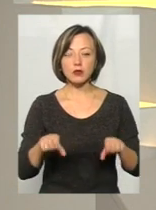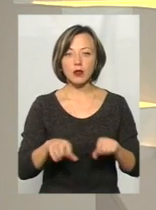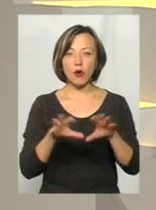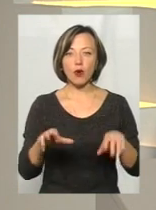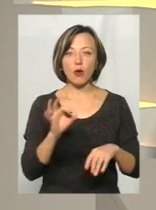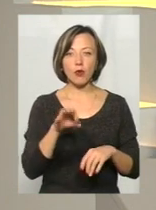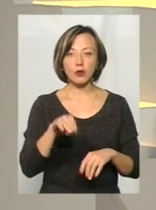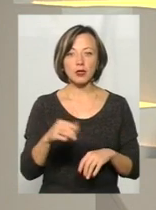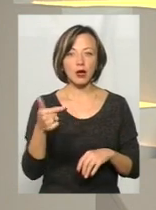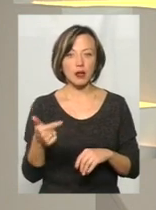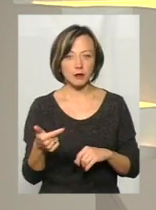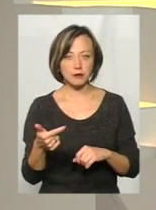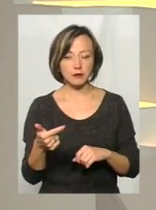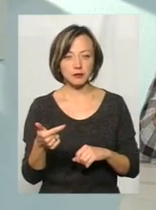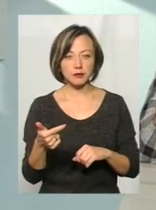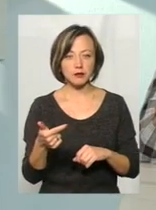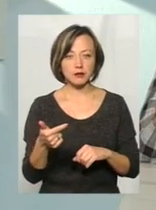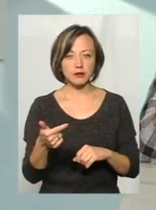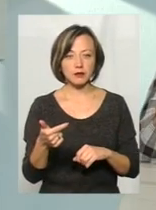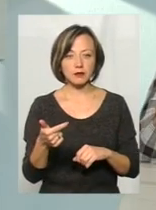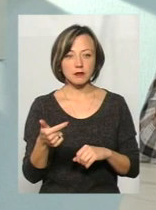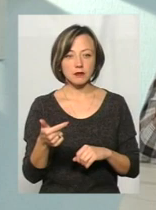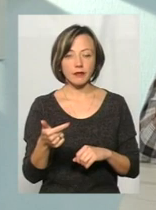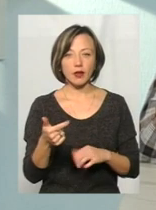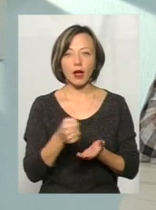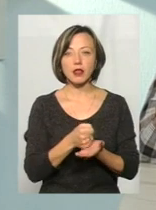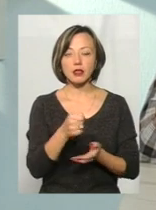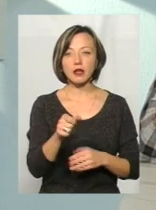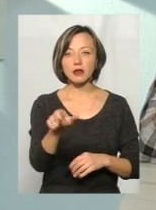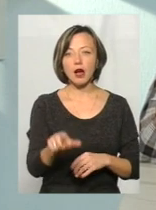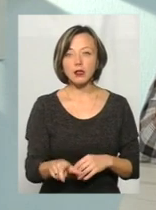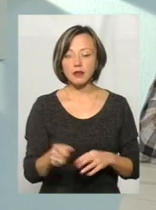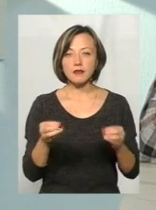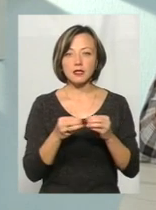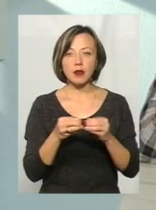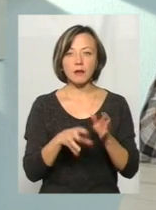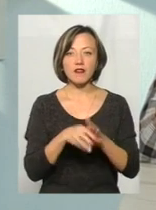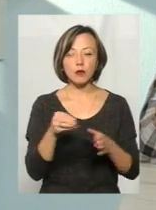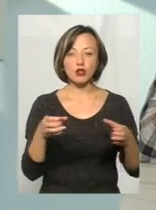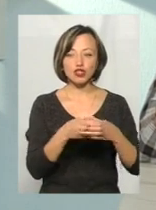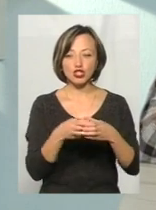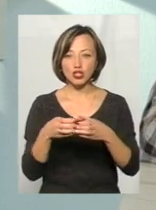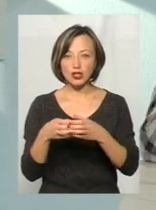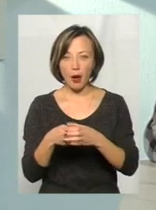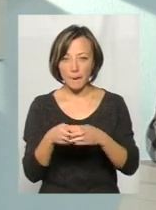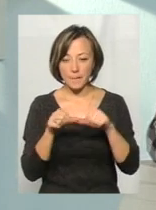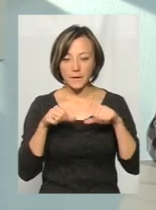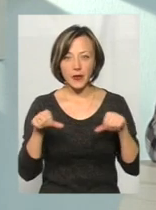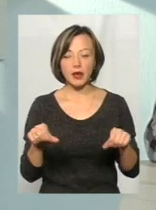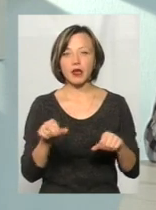ОТГ, ну, в більшості, на, власне, кандидати, в ті самі виборчі штаби і,